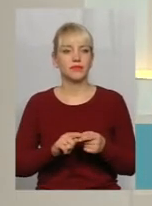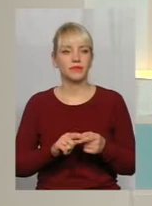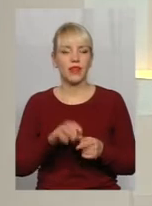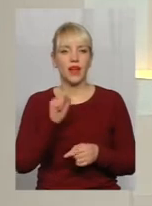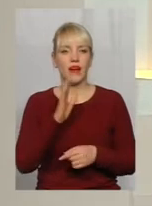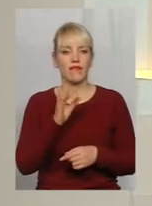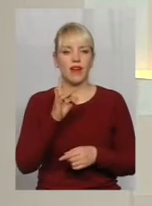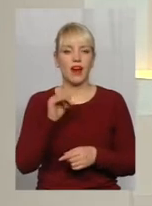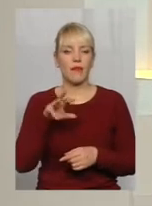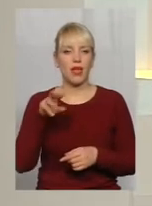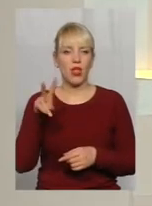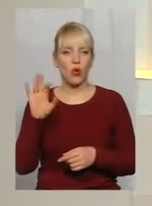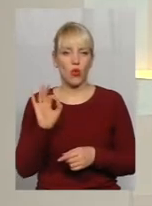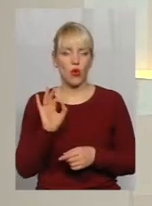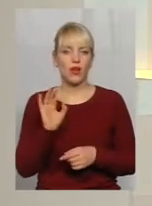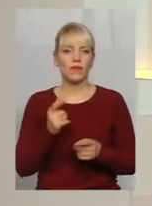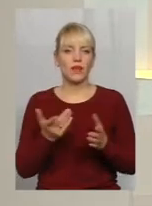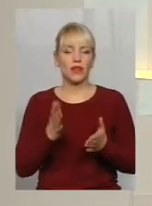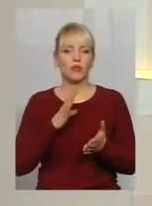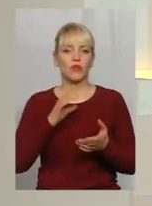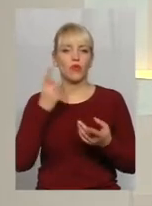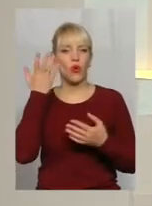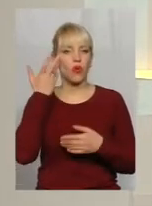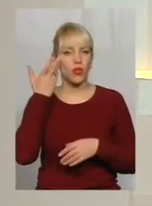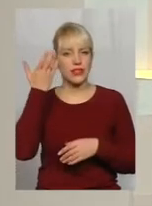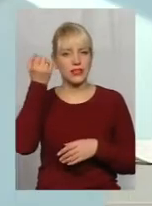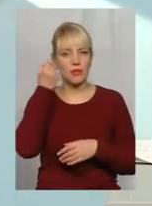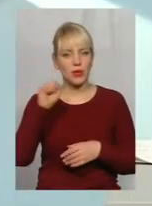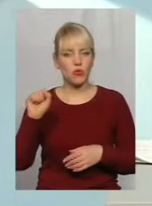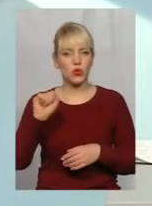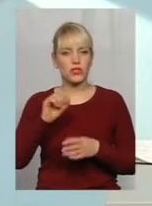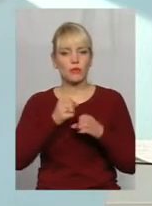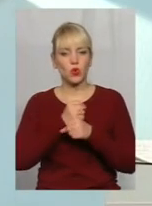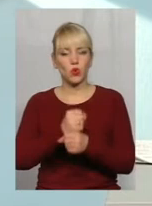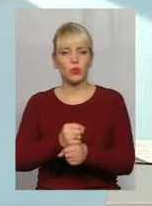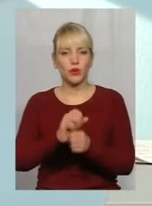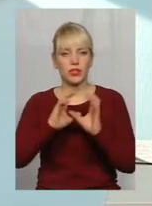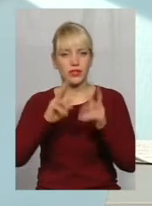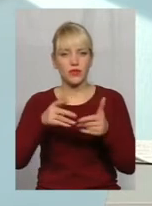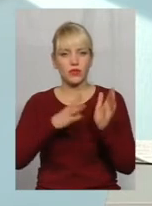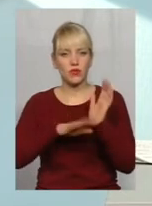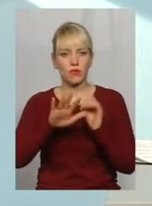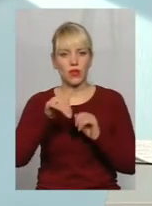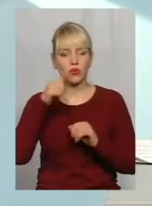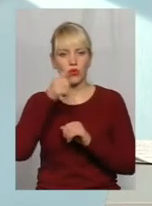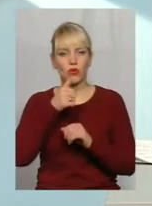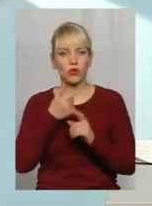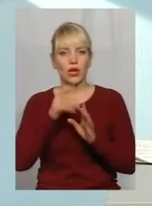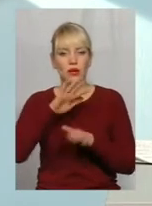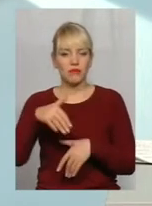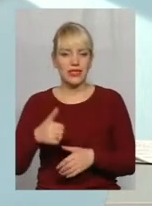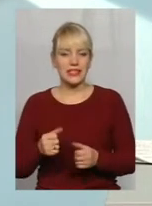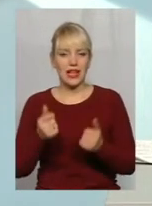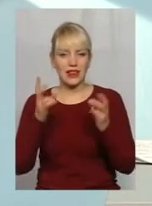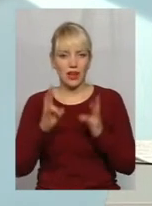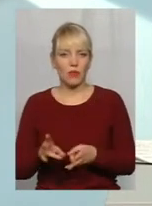Абраменко Олександр, який був переможцем колись Кубка світу 95-го року. Після травми він зараз відновився, в нього є вже призові місця